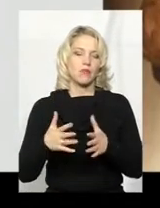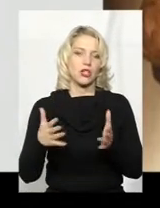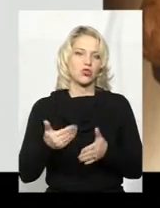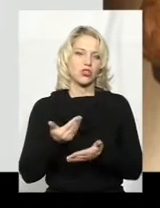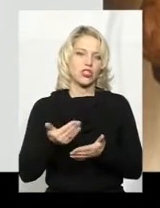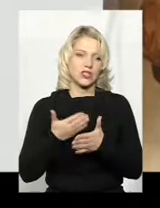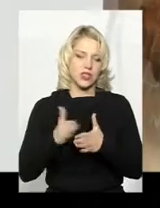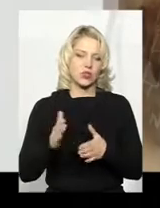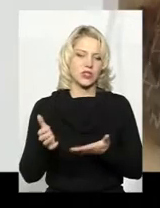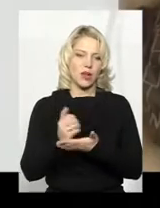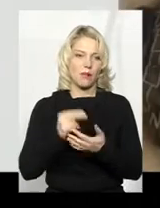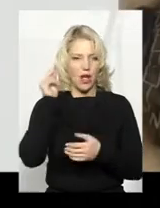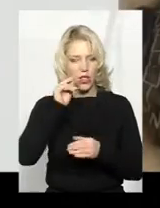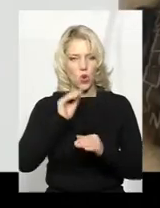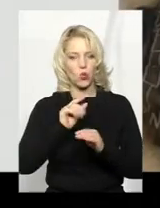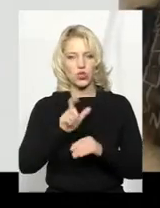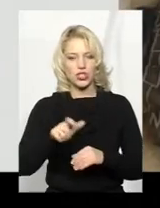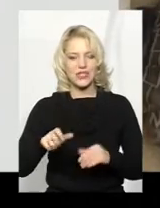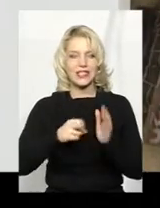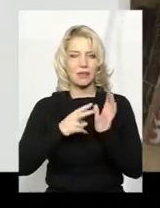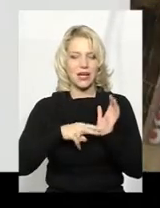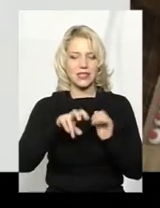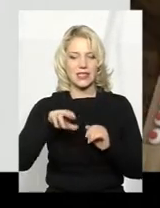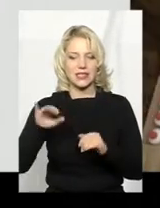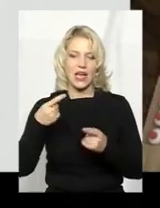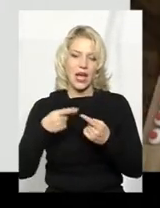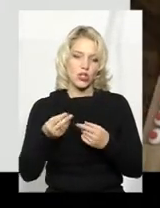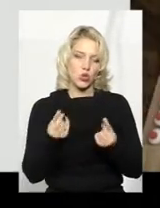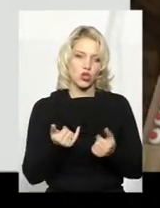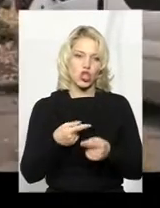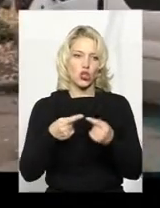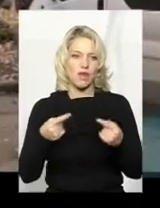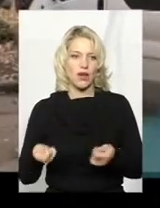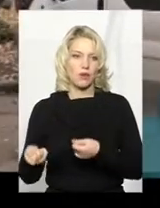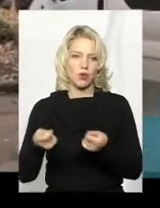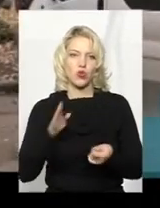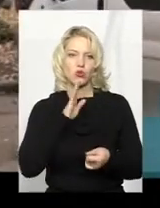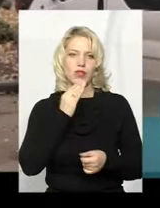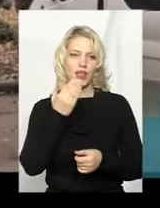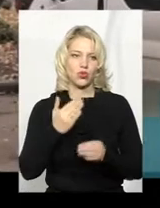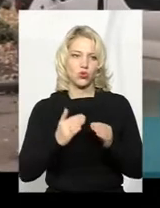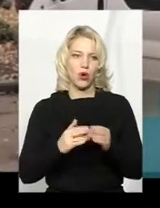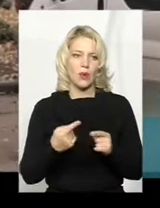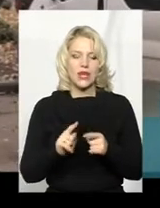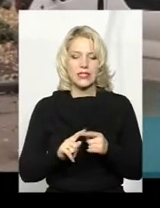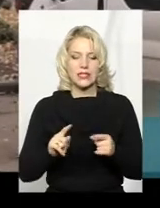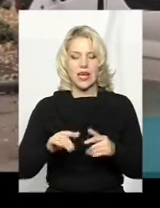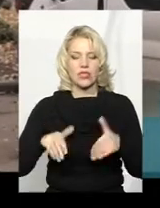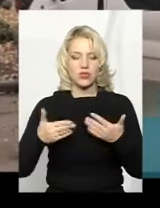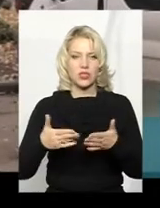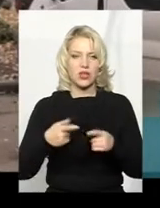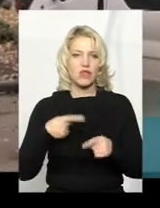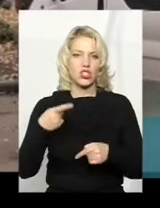учні 17-го ліцею. А решту коштів та товарів приносили люди до неї додому. Стартувала ініціатива через соціальні мережі.